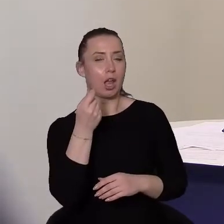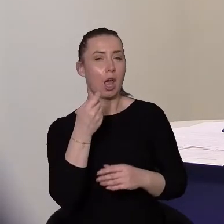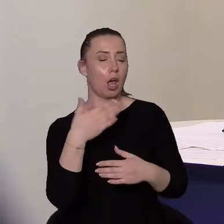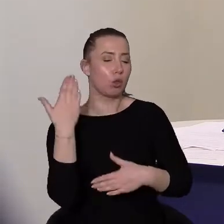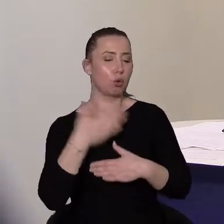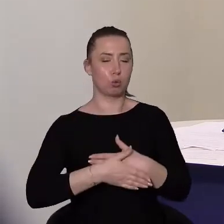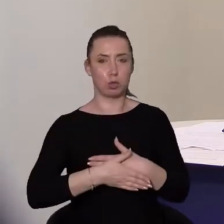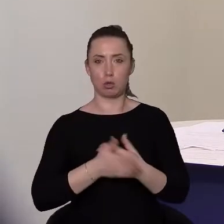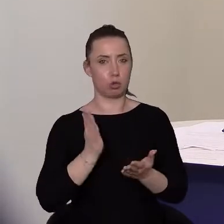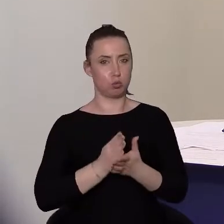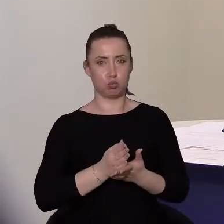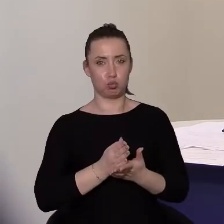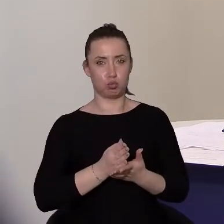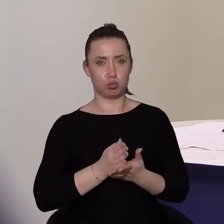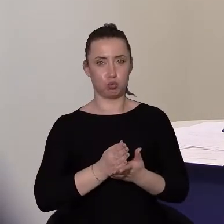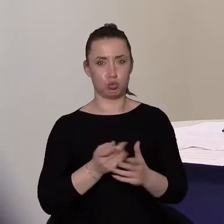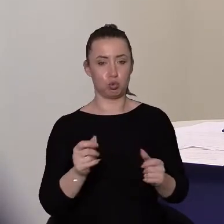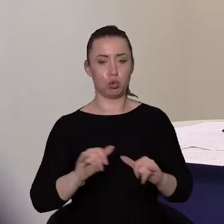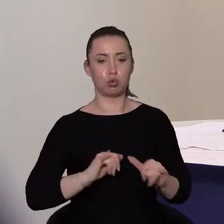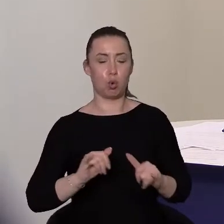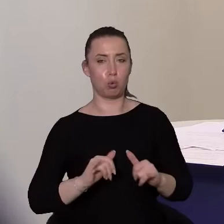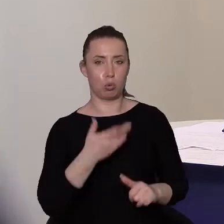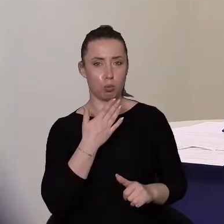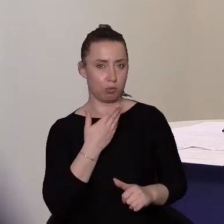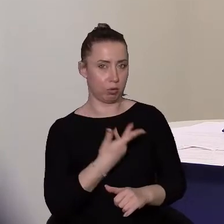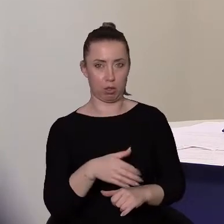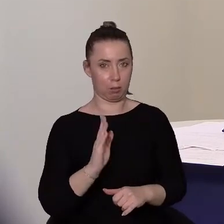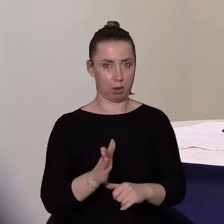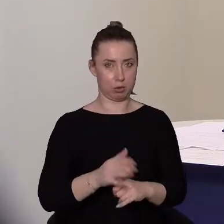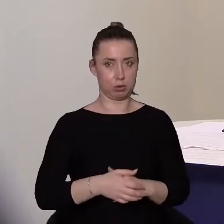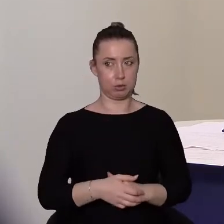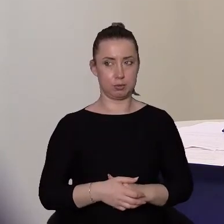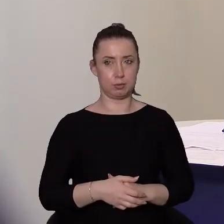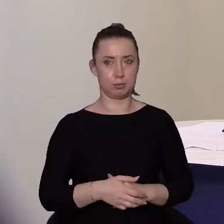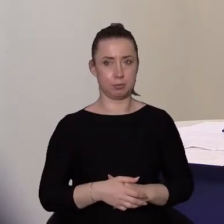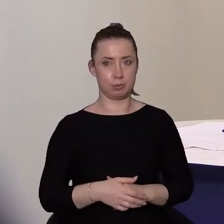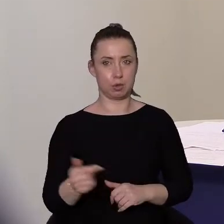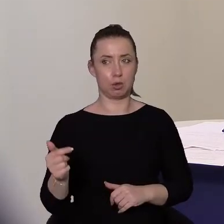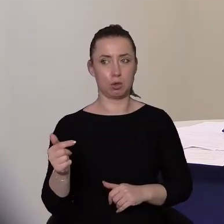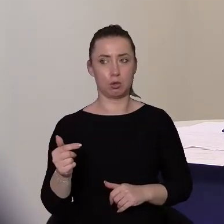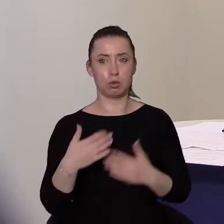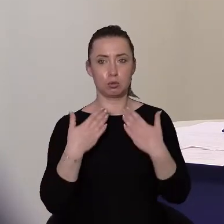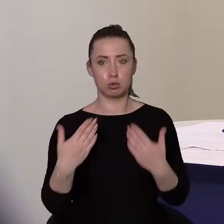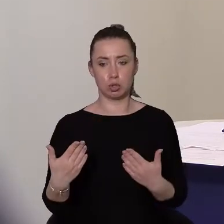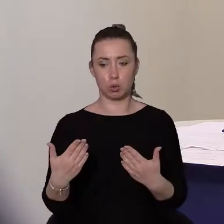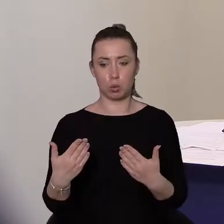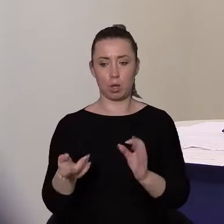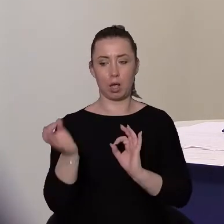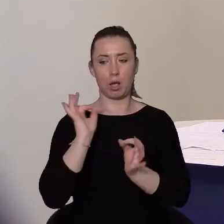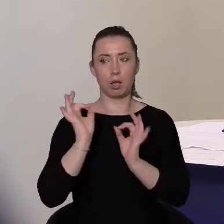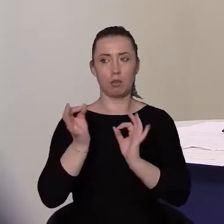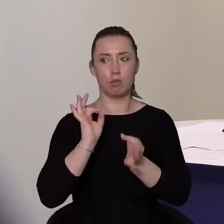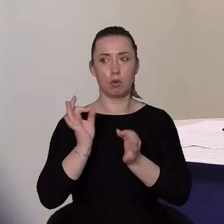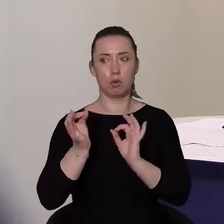konferencji rzecznika rządu również. Także tutaj musimy to sprostować. Informacje,